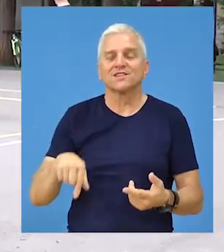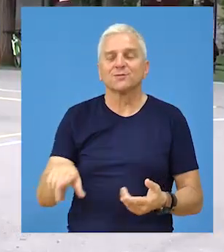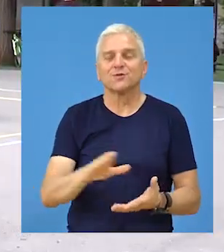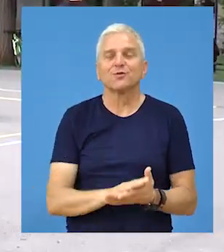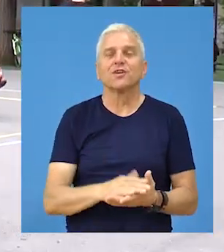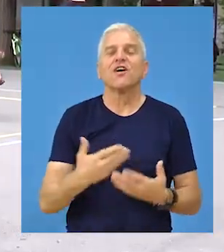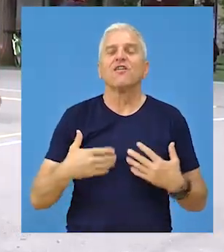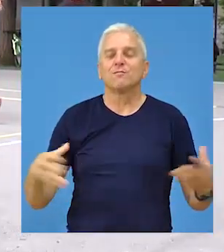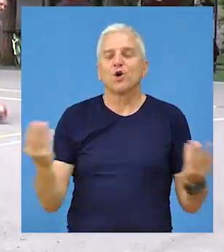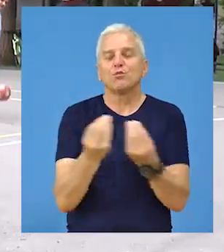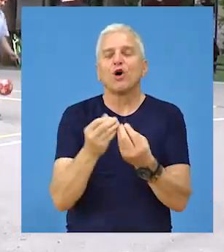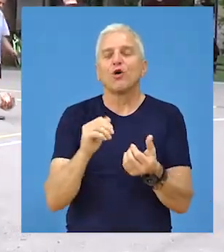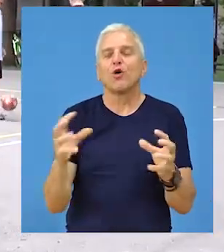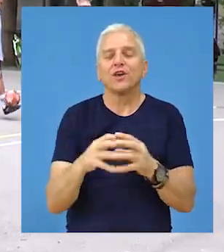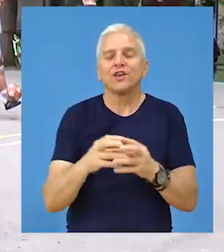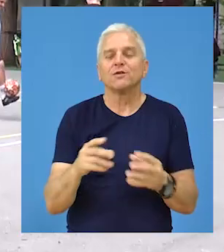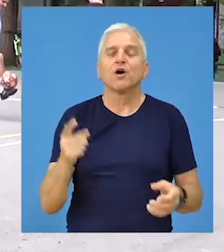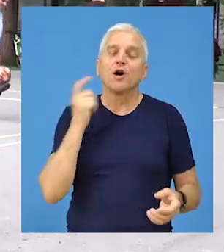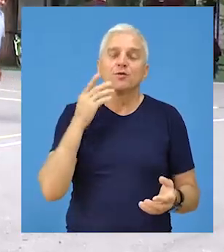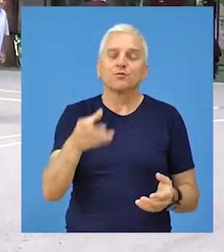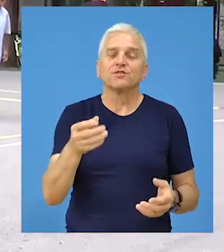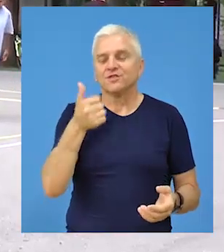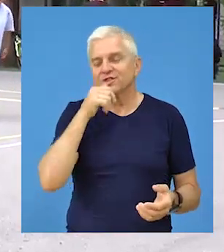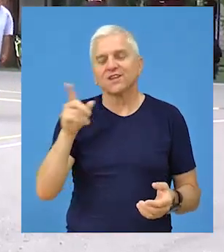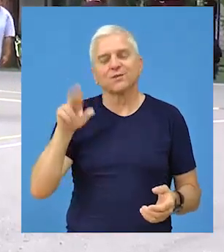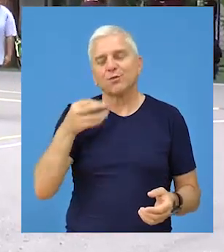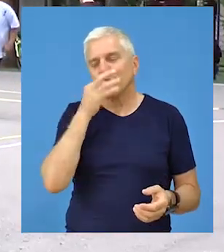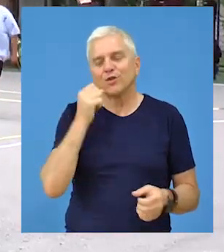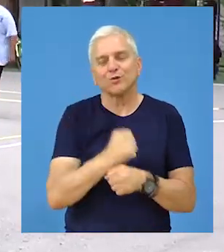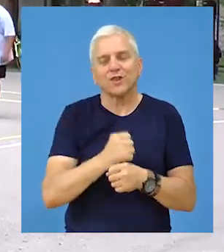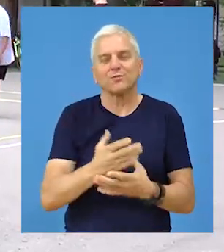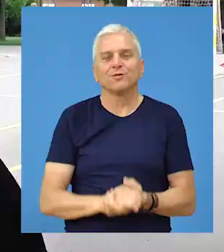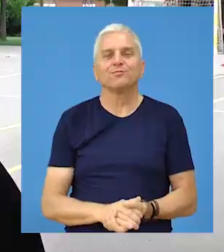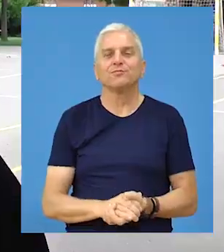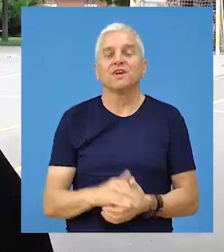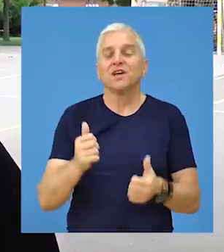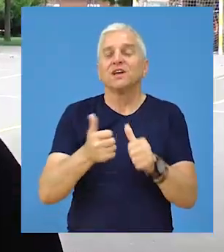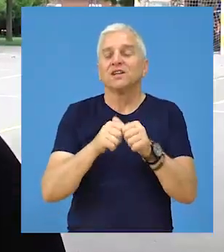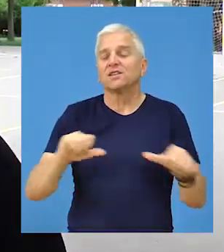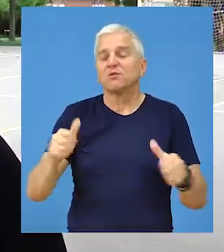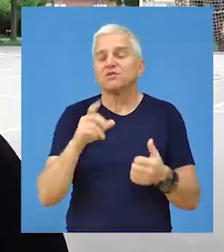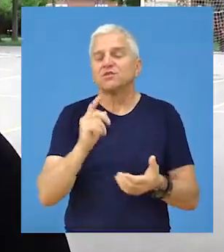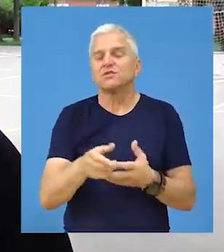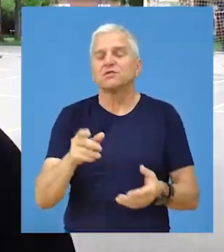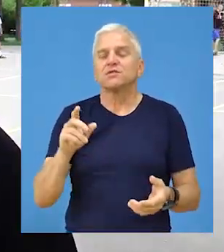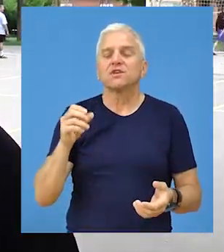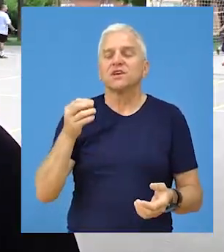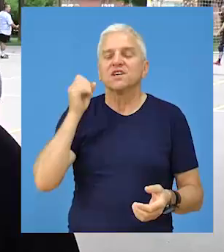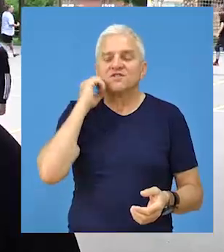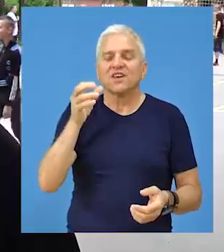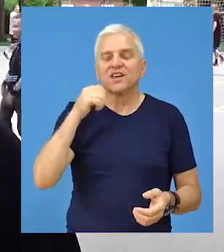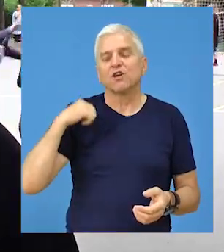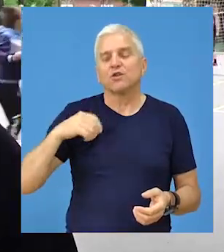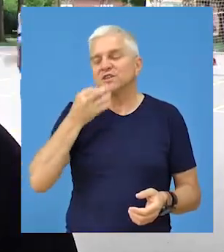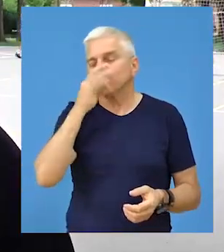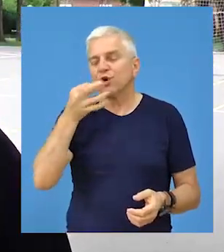konkurencija, ali pokušaj ćemo najbolje što znamo i vidjet ćemo kako ćemo uspjeti. Turnir je iz godina u godinu sve bolje